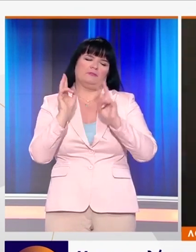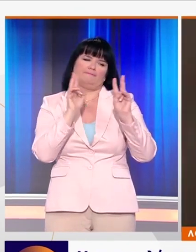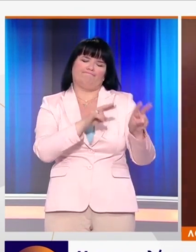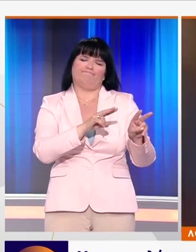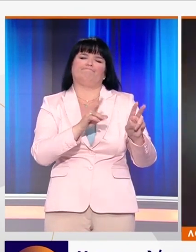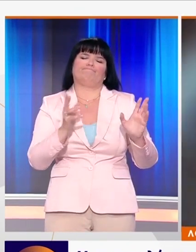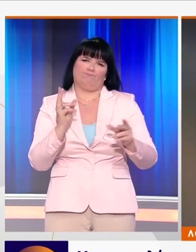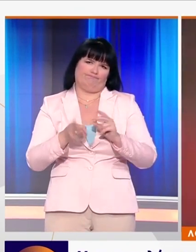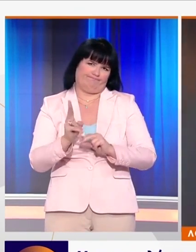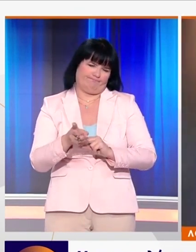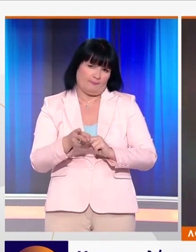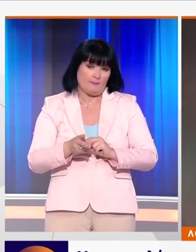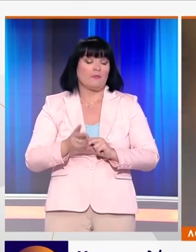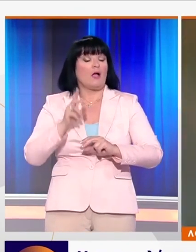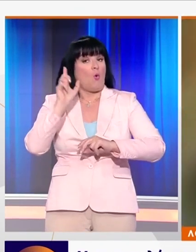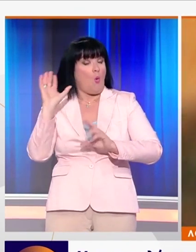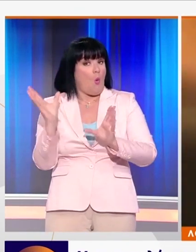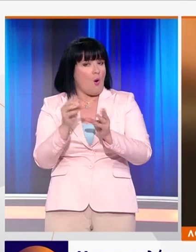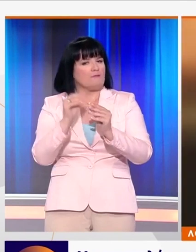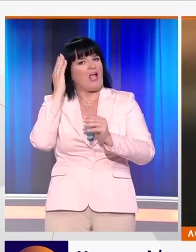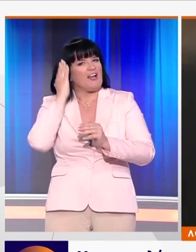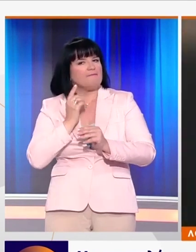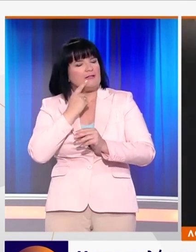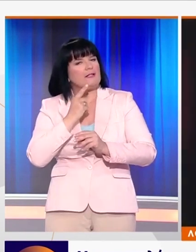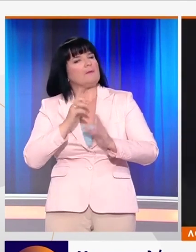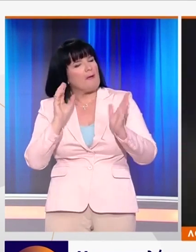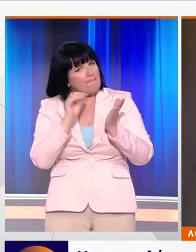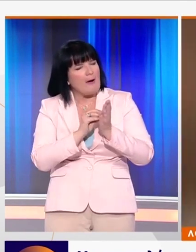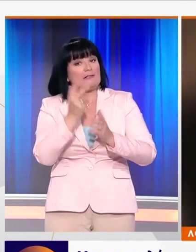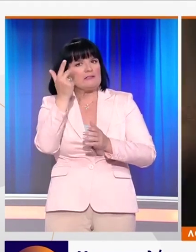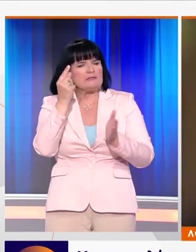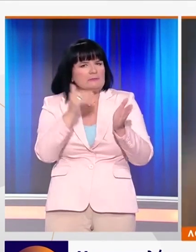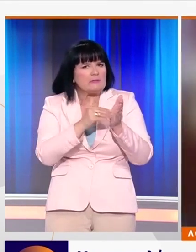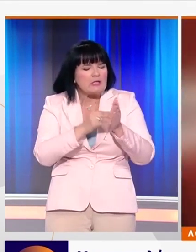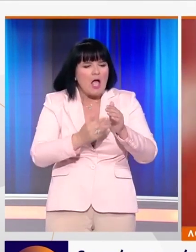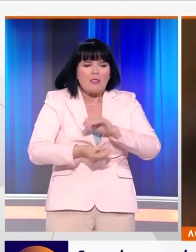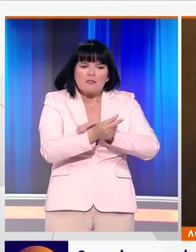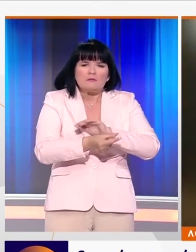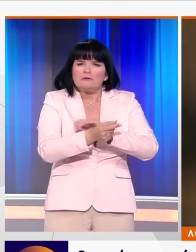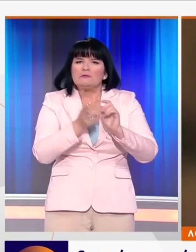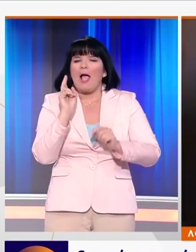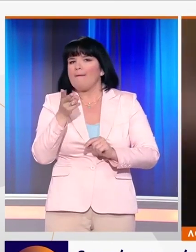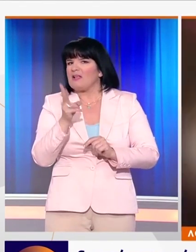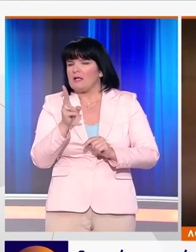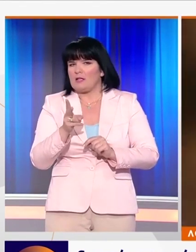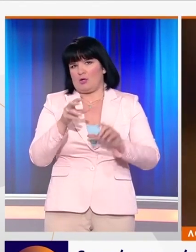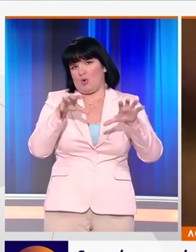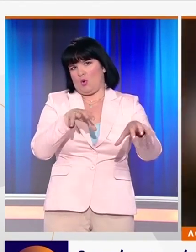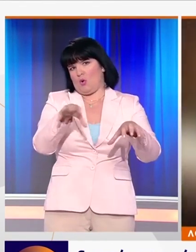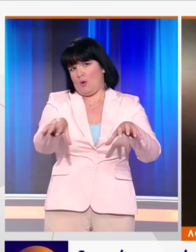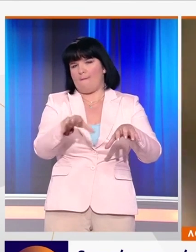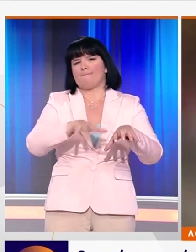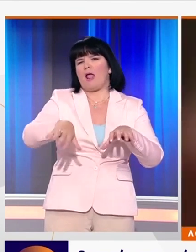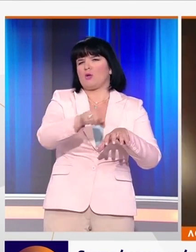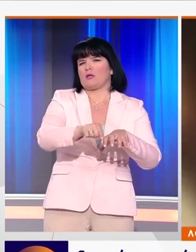Η αποστολή του ΟΗΕ στη Λιβύη έχει εκφράσει επανειλημμένα την ανησυχία της για τους τρεις μήνες χιλιάδες πρόσφυγες που διατρέχουν κίνδυνο στα κέντρα κράτησης στις